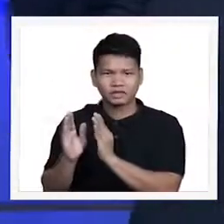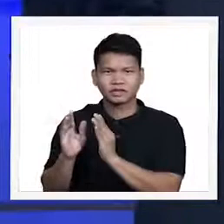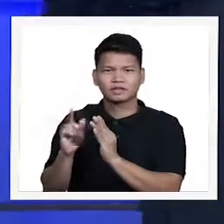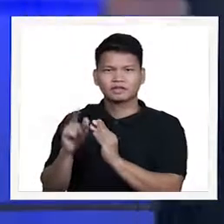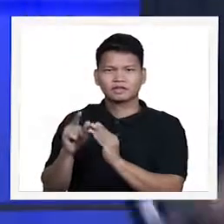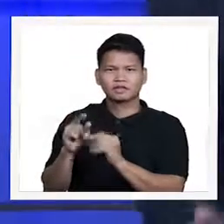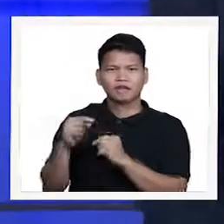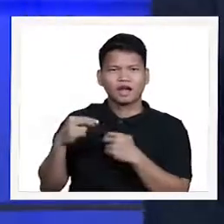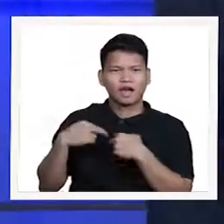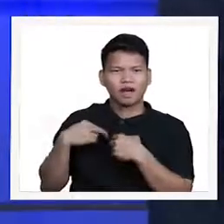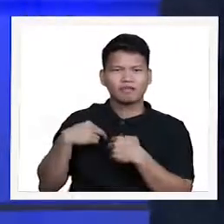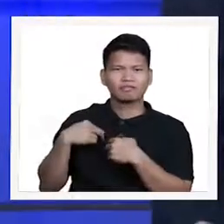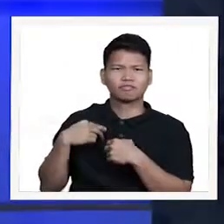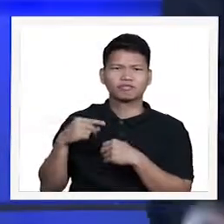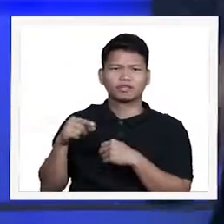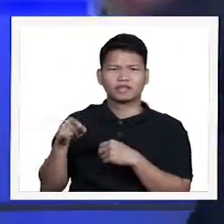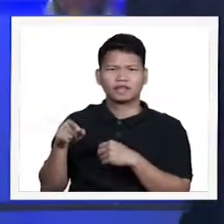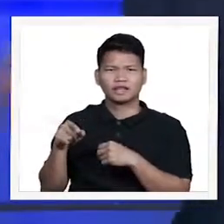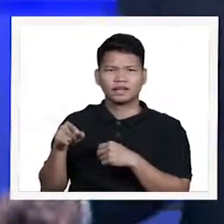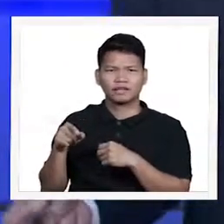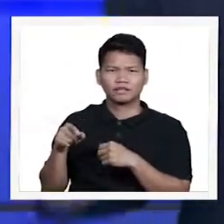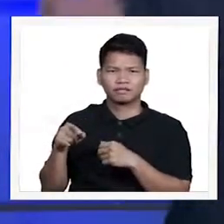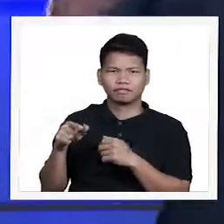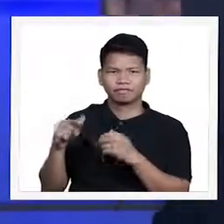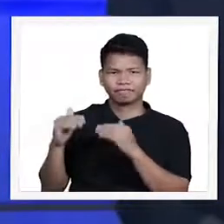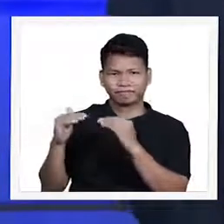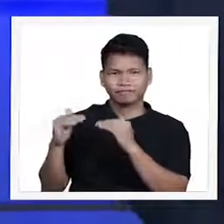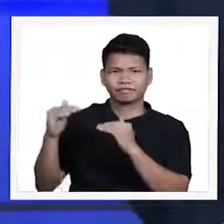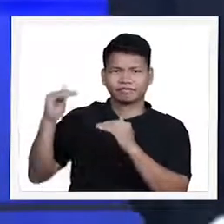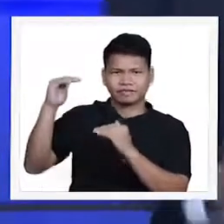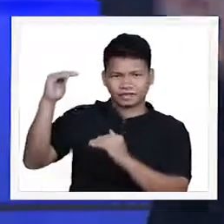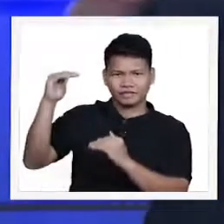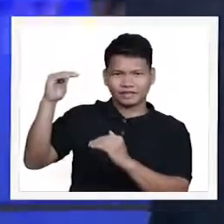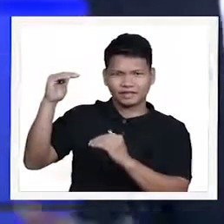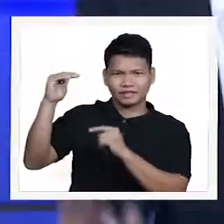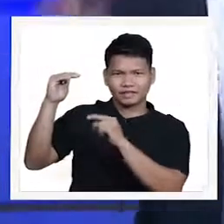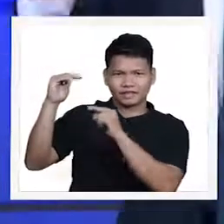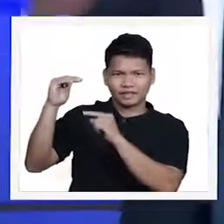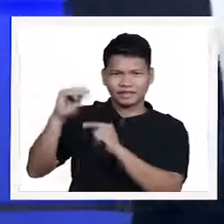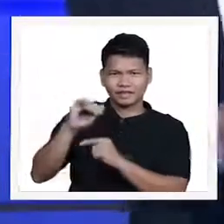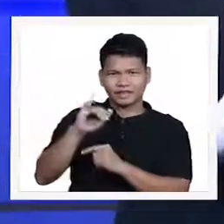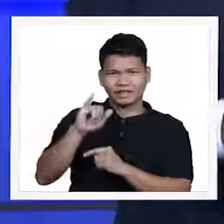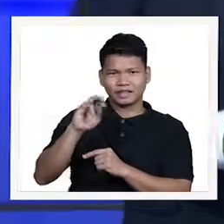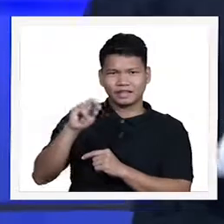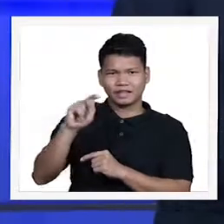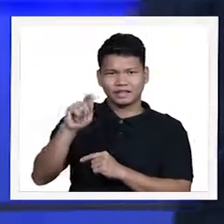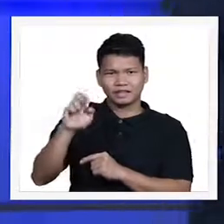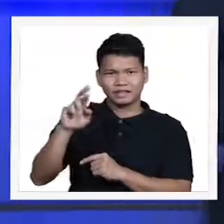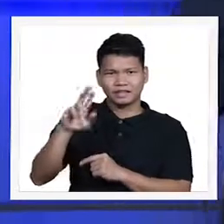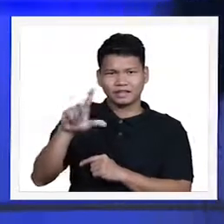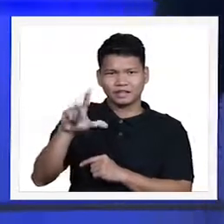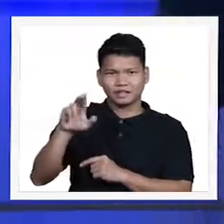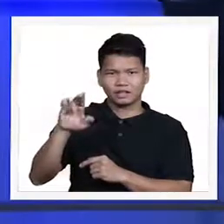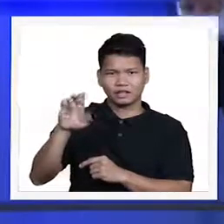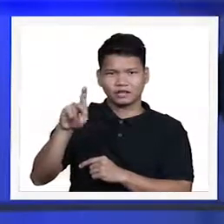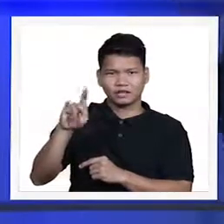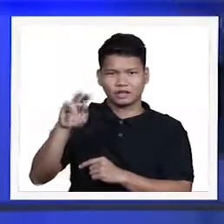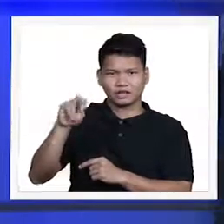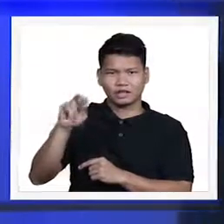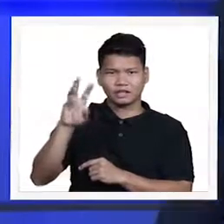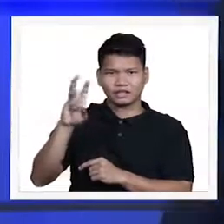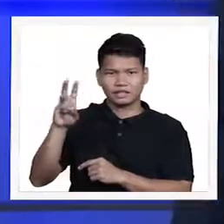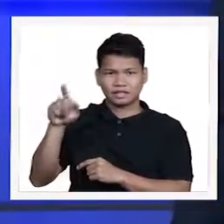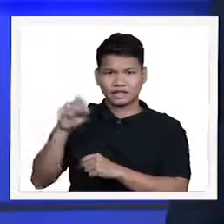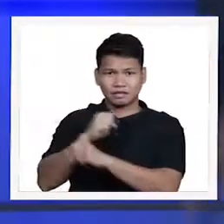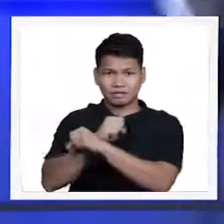interleukin 6, an immune substance prevalent in people with chronic